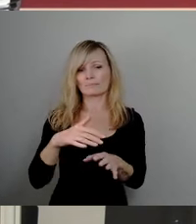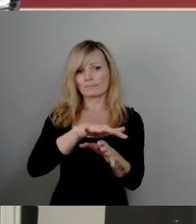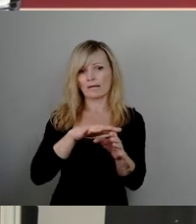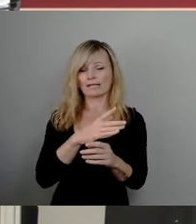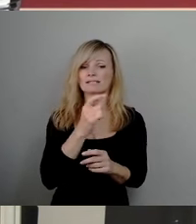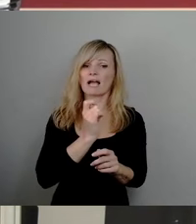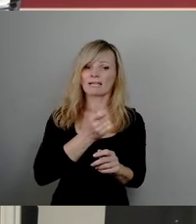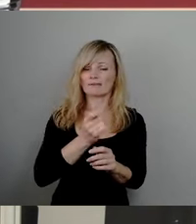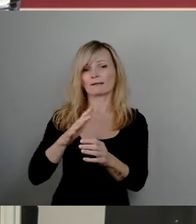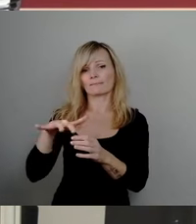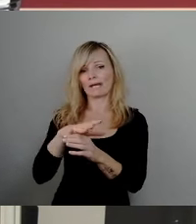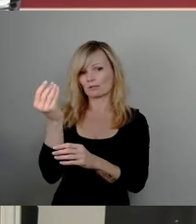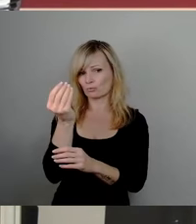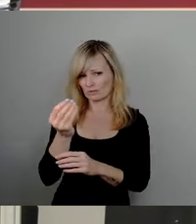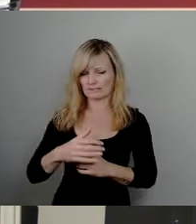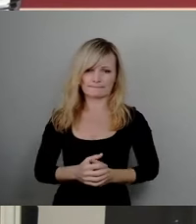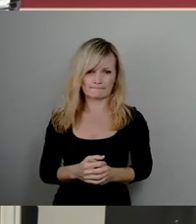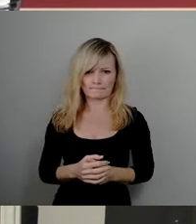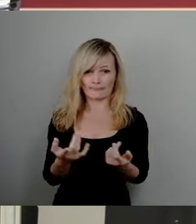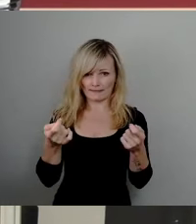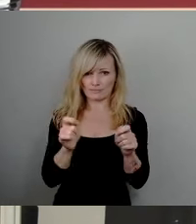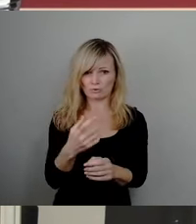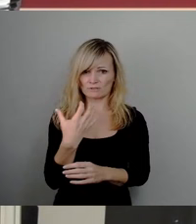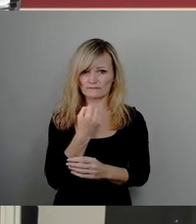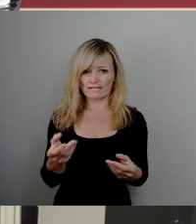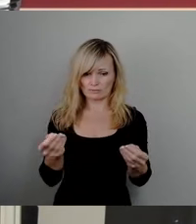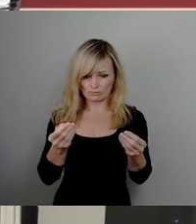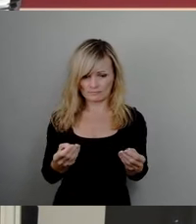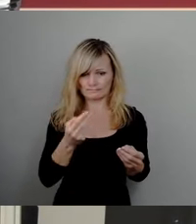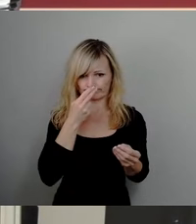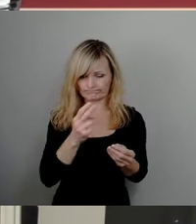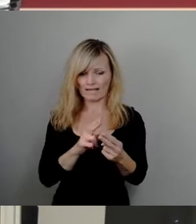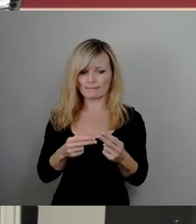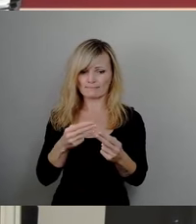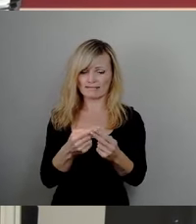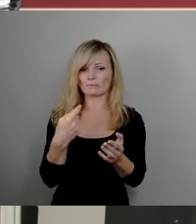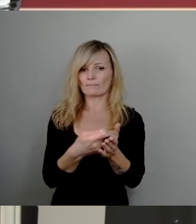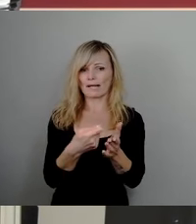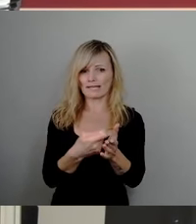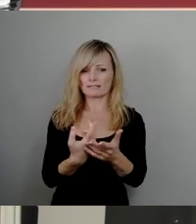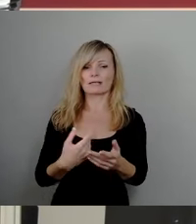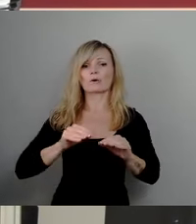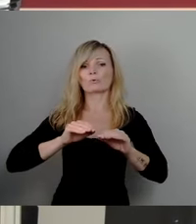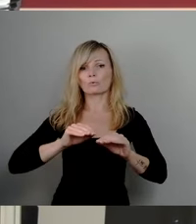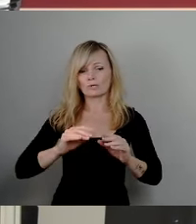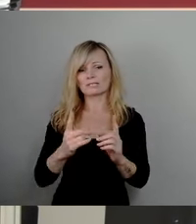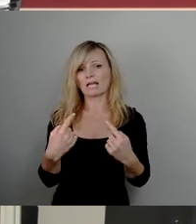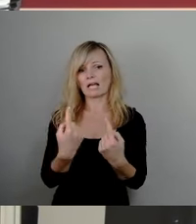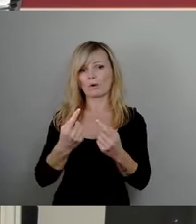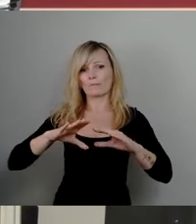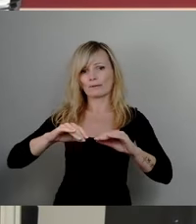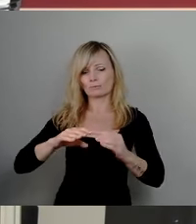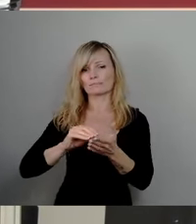Uns liegt heute zur Beschlussfassung die Anpassung der Eintrittspreise und der Entgelte für Kurse, Raumnutzung und Veranstaltungen der